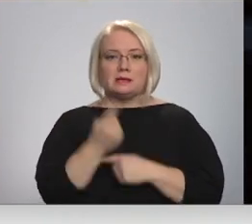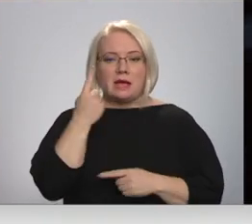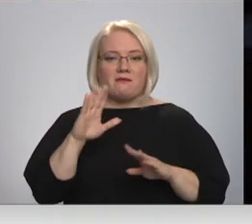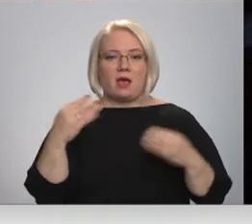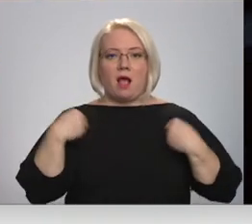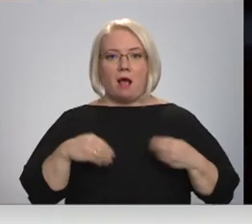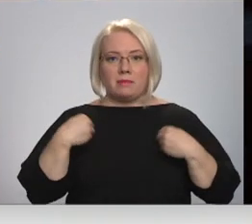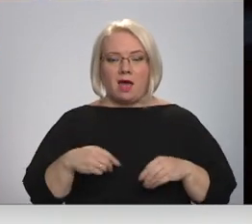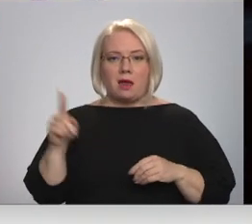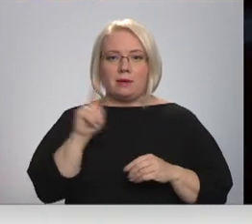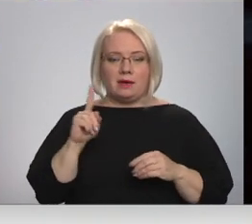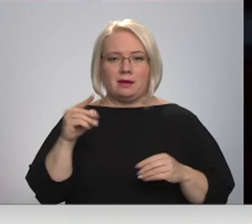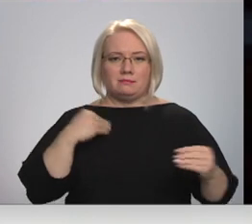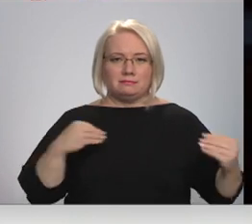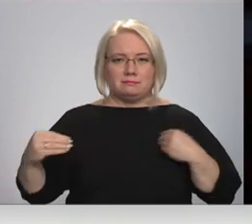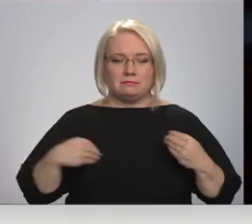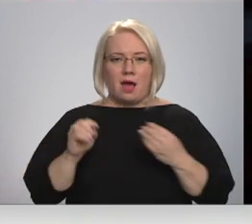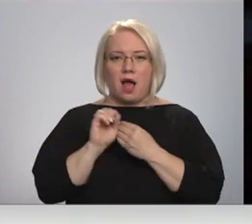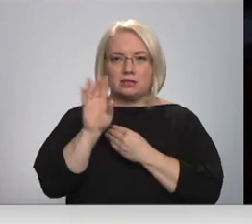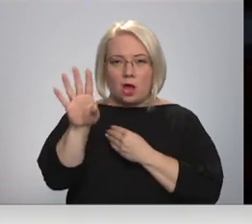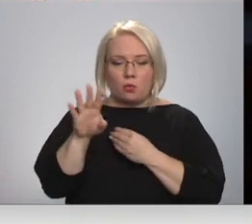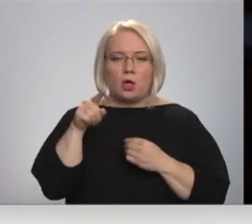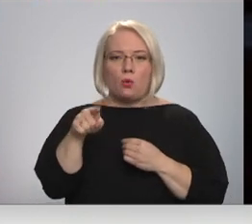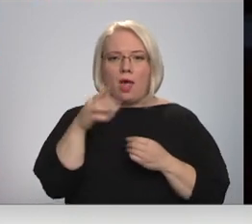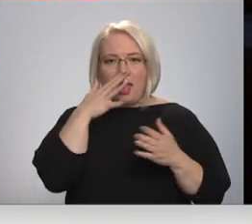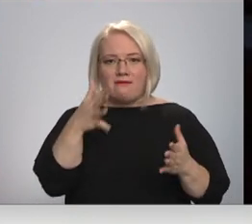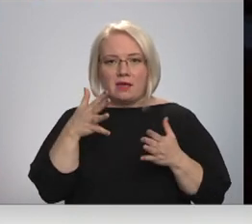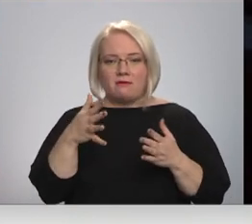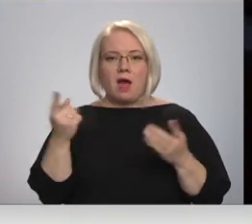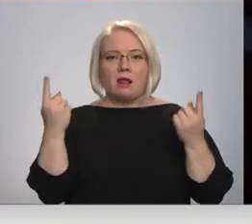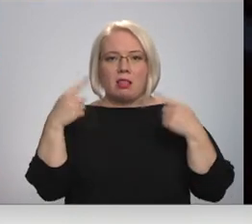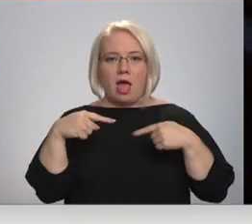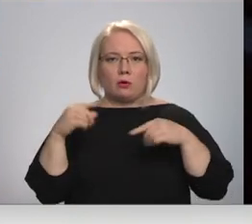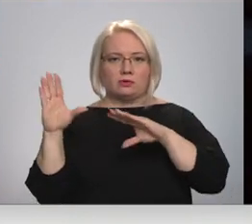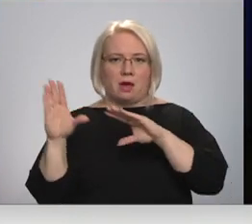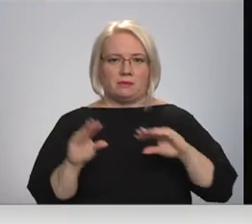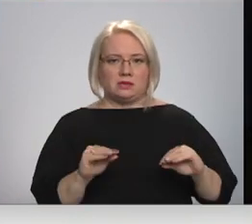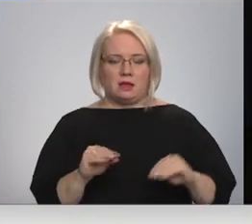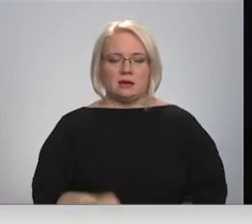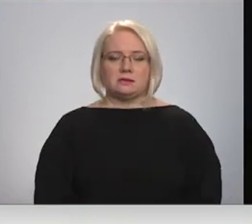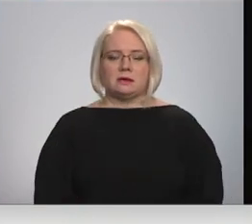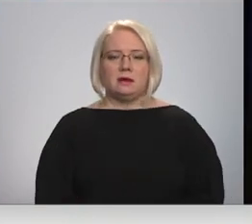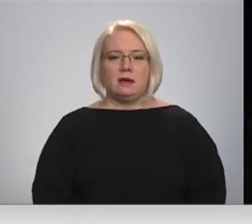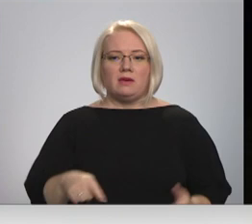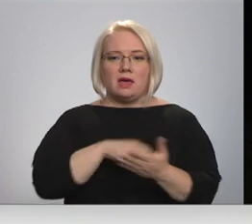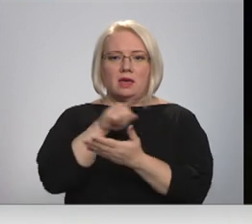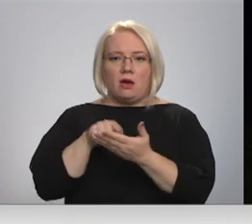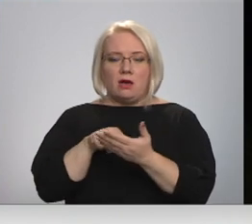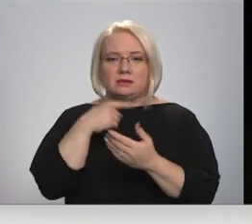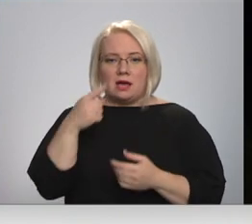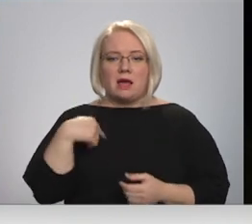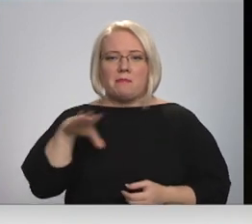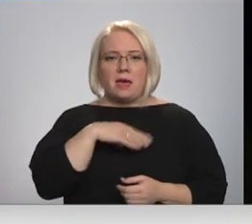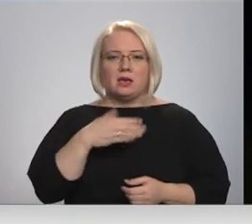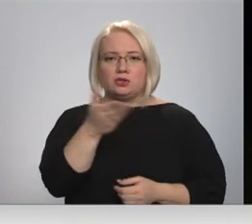apģērba ar tajos iestrādātiem atstarotājiem, to efektivitāti ar laiku mazinās. Mēs jūs nesodīsim, bet mēs tomēr